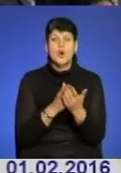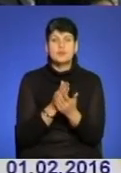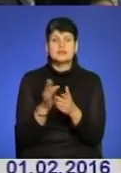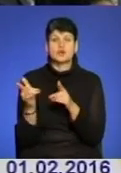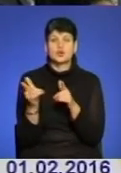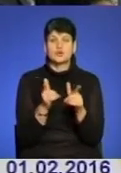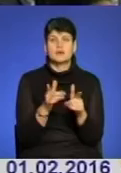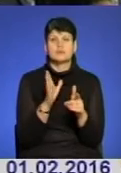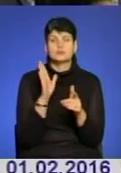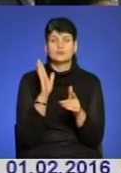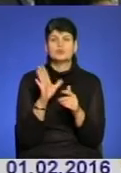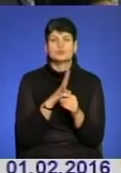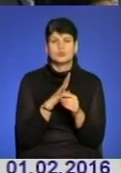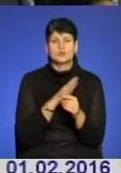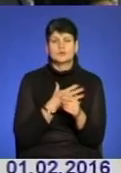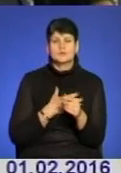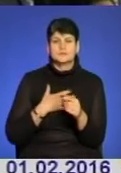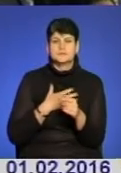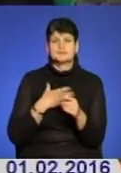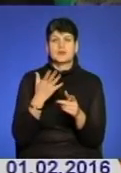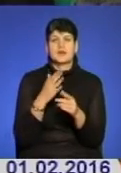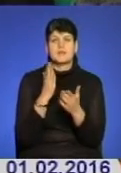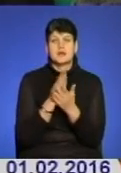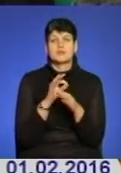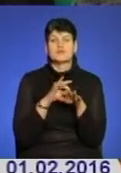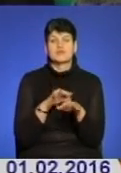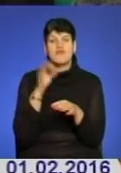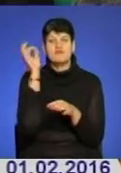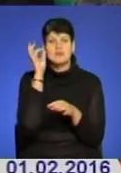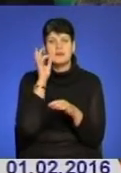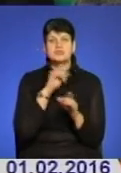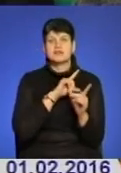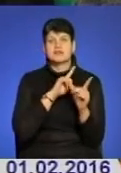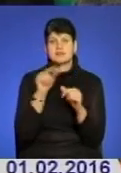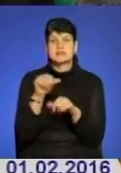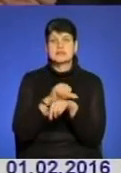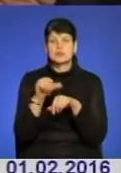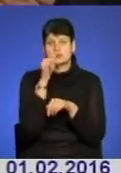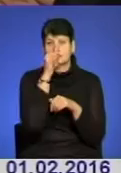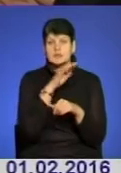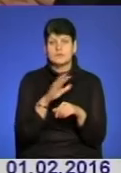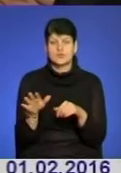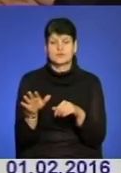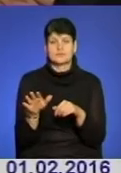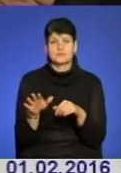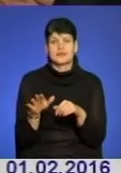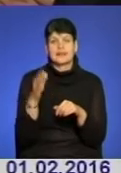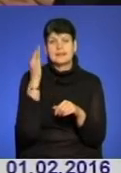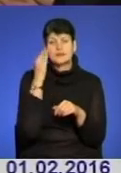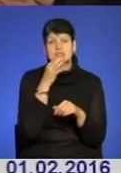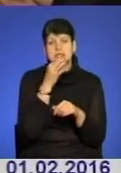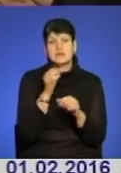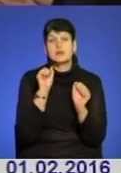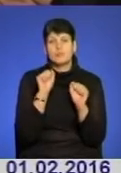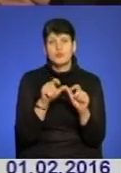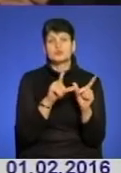заздалегідь, бо давно турбує серце, має проводитися у Німеччині. Але виїхати за кордон не може. Теоретично адвокати всі сказали, що він